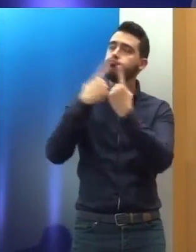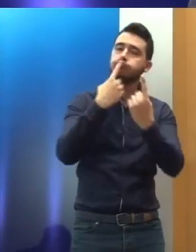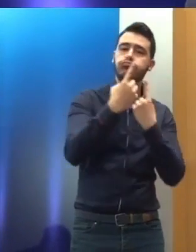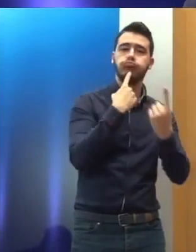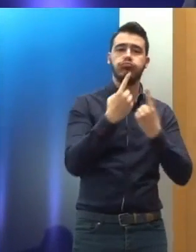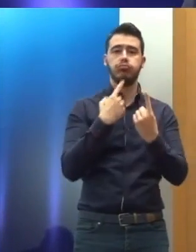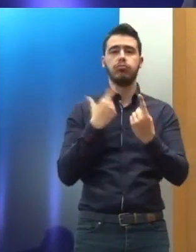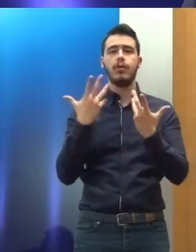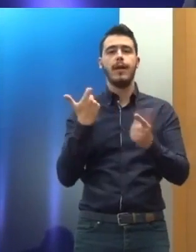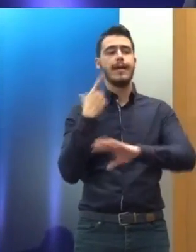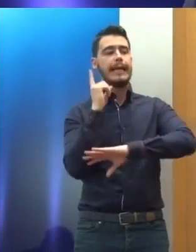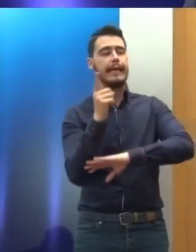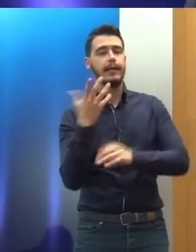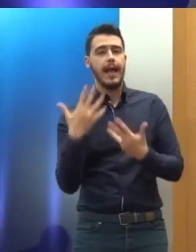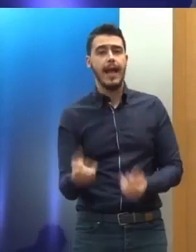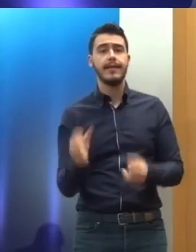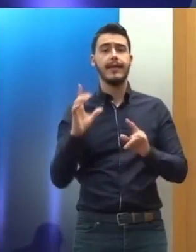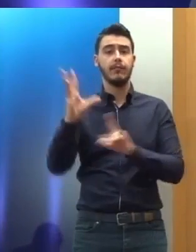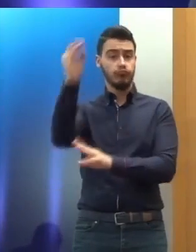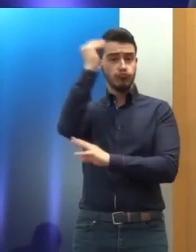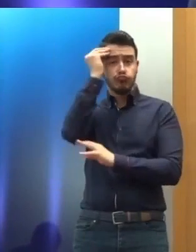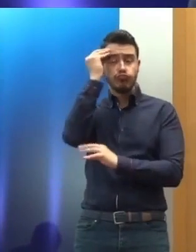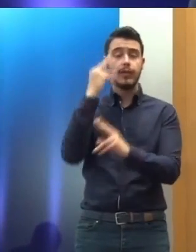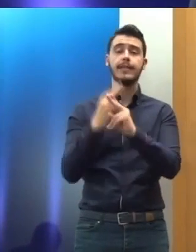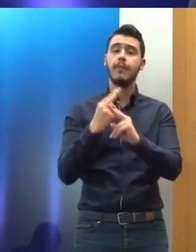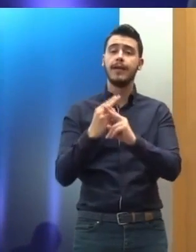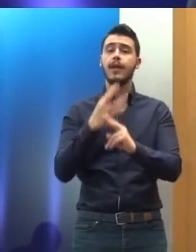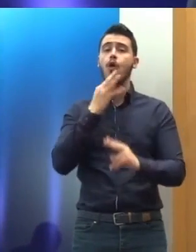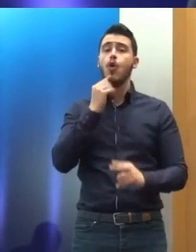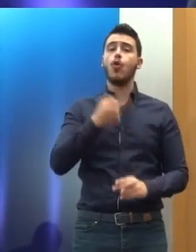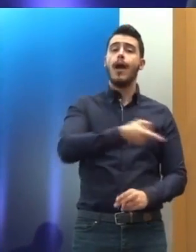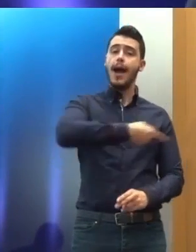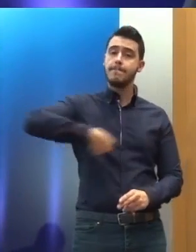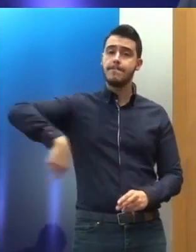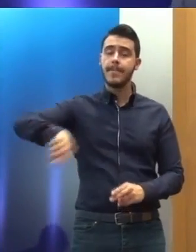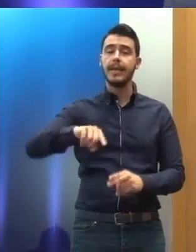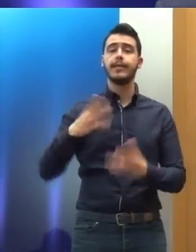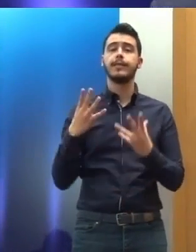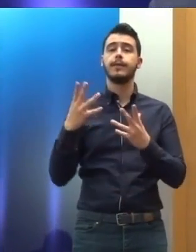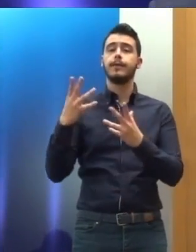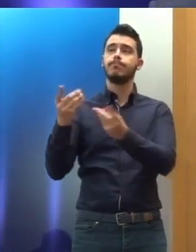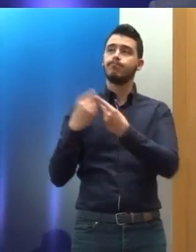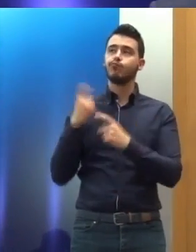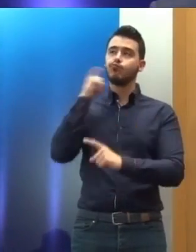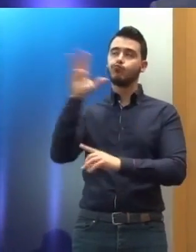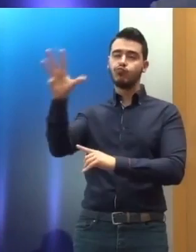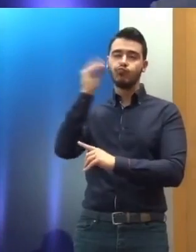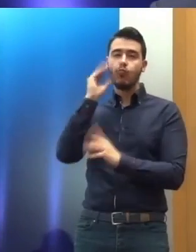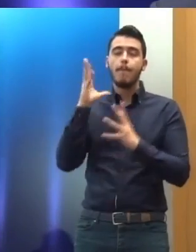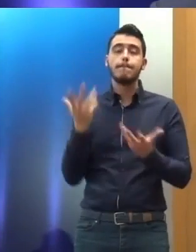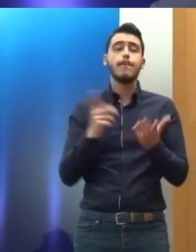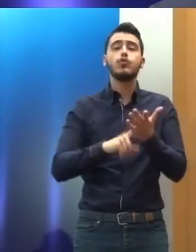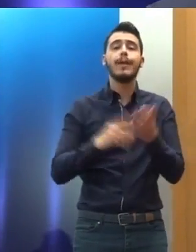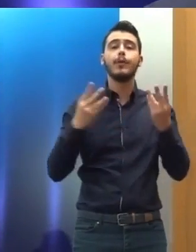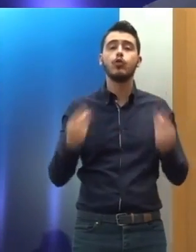Είναι όμως, έχουν όμως πάρα πολύ μεγάλη σημασία γιατί δείχνουν πώς πρέπει να ερμηνεύονται οι διεθνείς